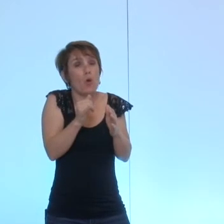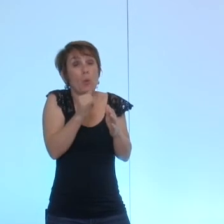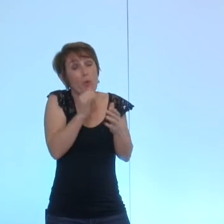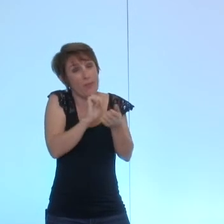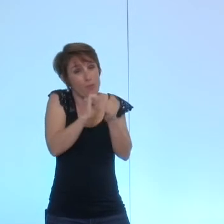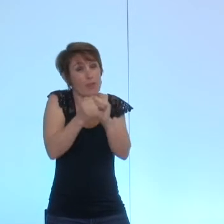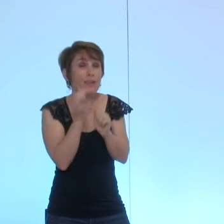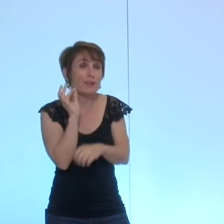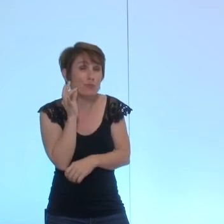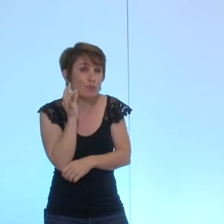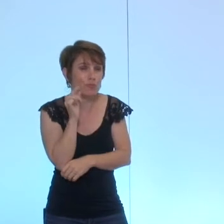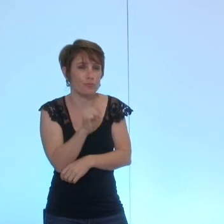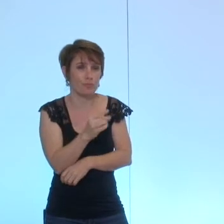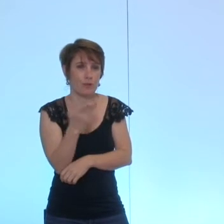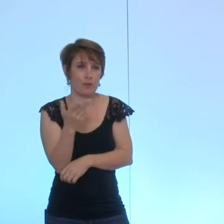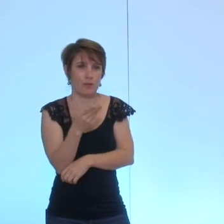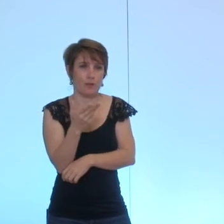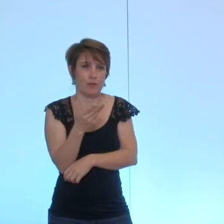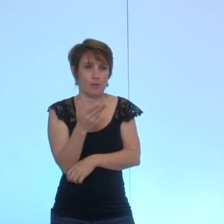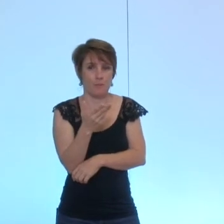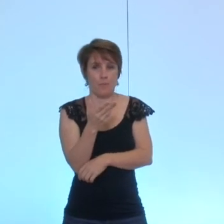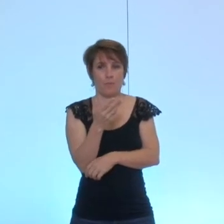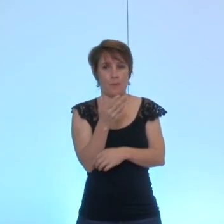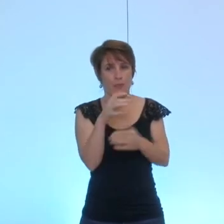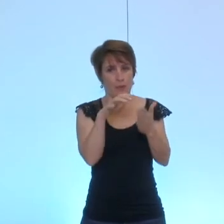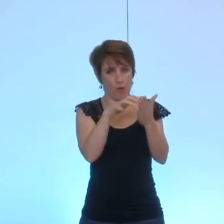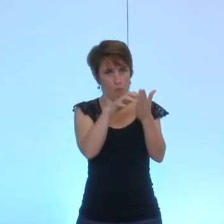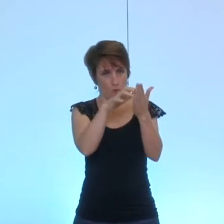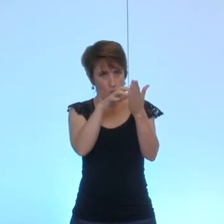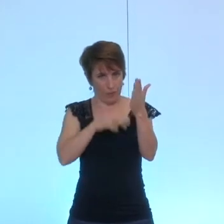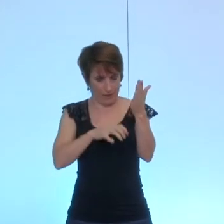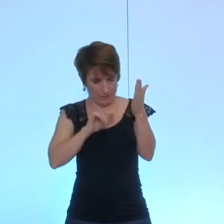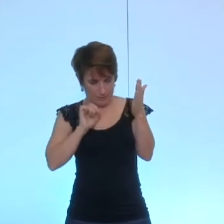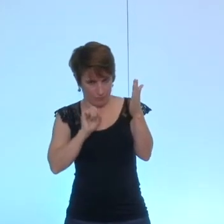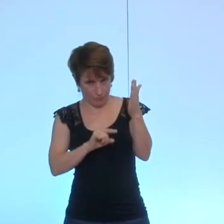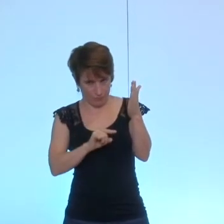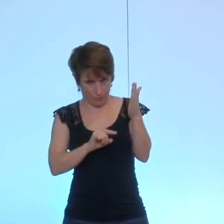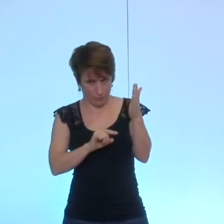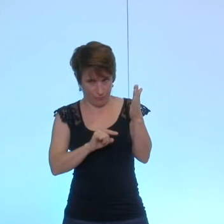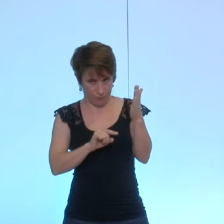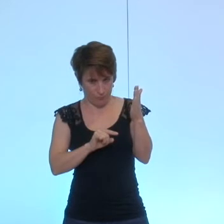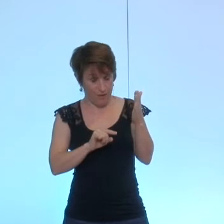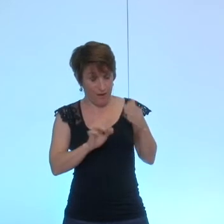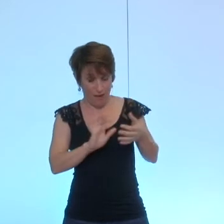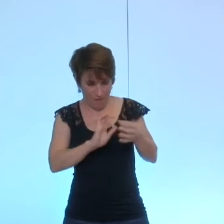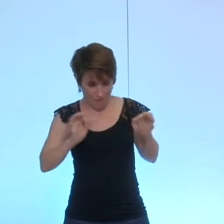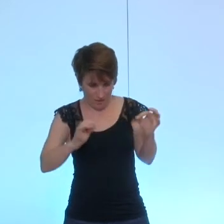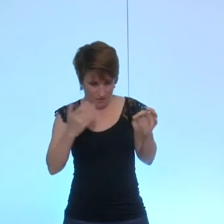est indiquée dans le texte de l'exposé des motifs donc dire qu